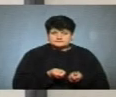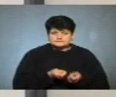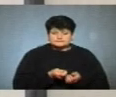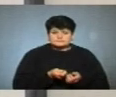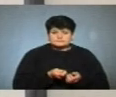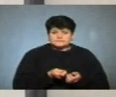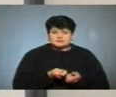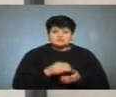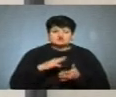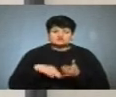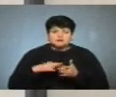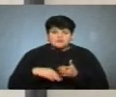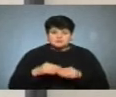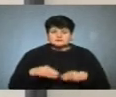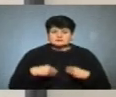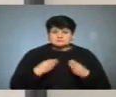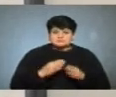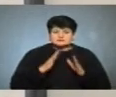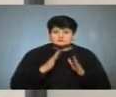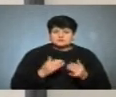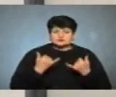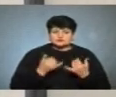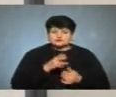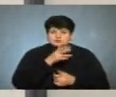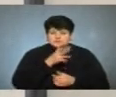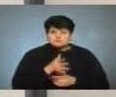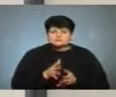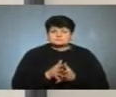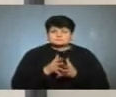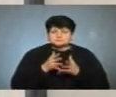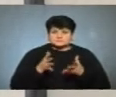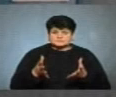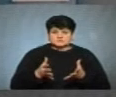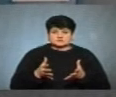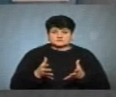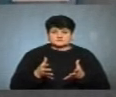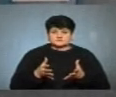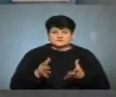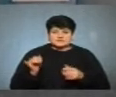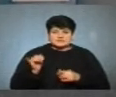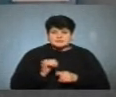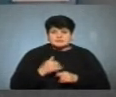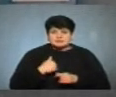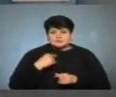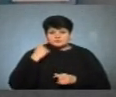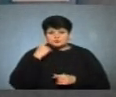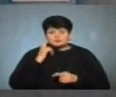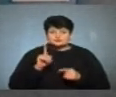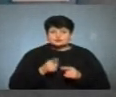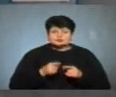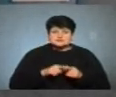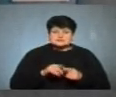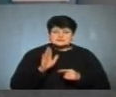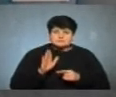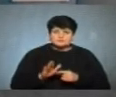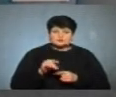штрафи, які накладатимуть, вони на сьогоднішній час набагато збільшаться. І я думаю, що це буде одним